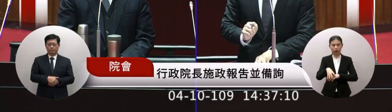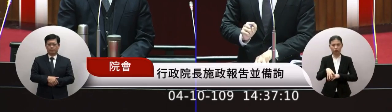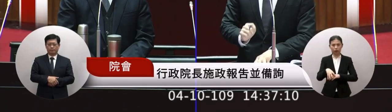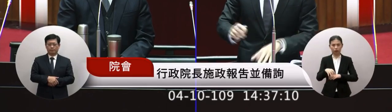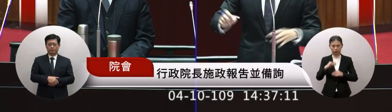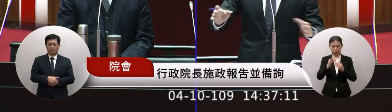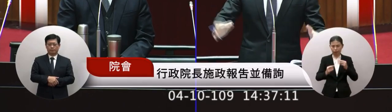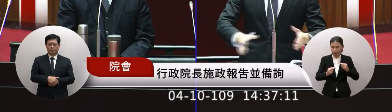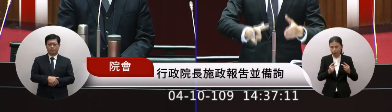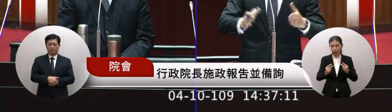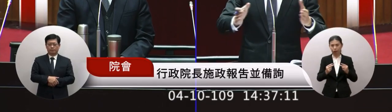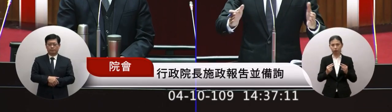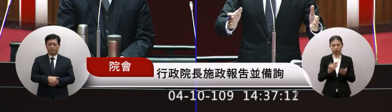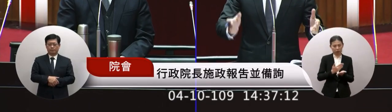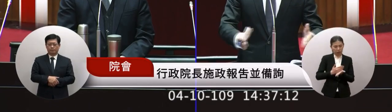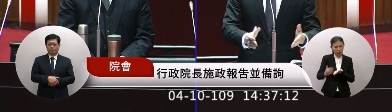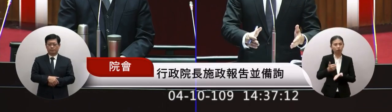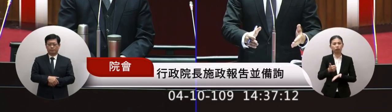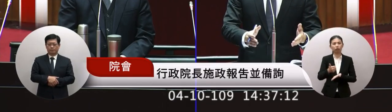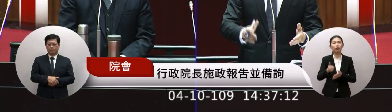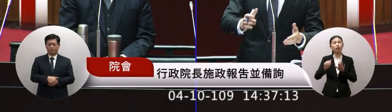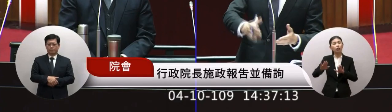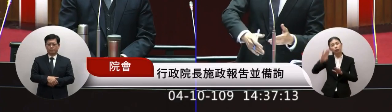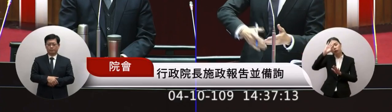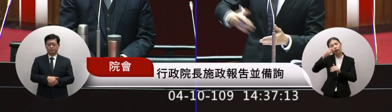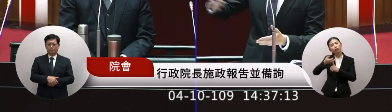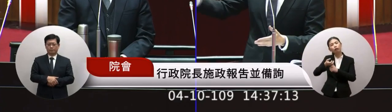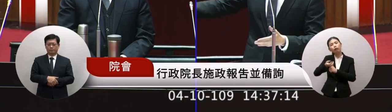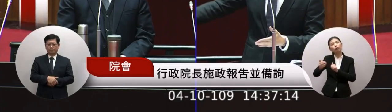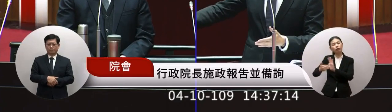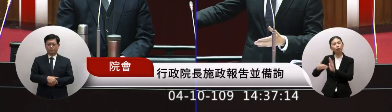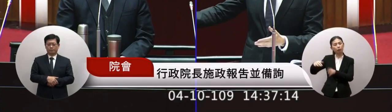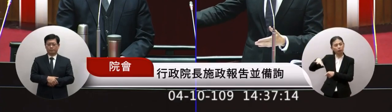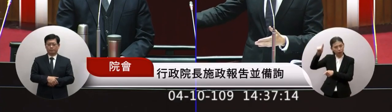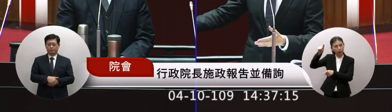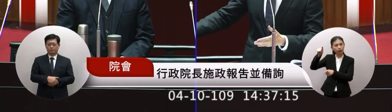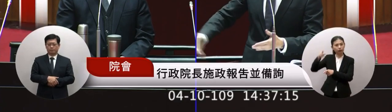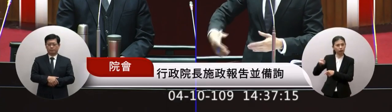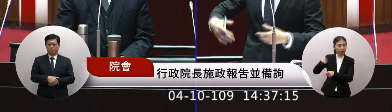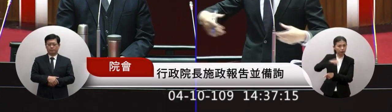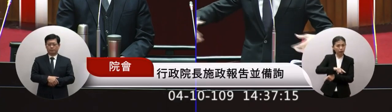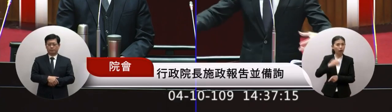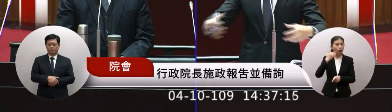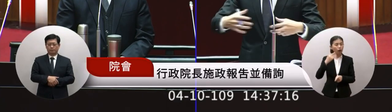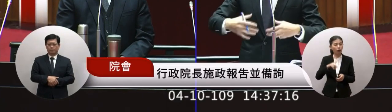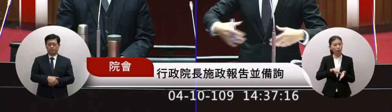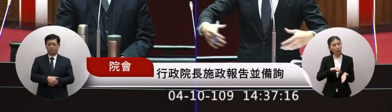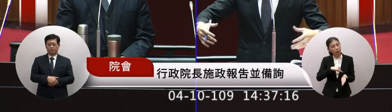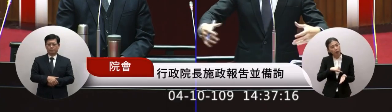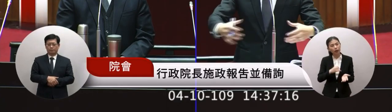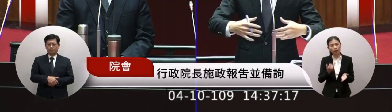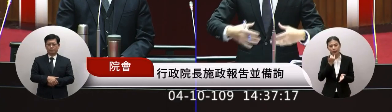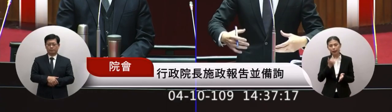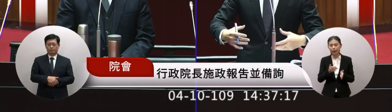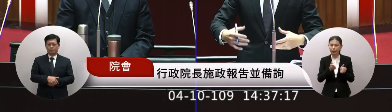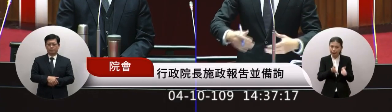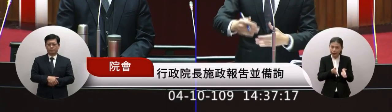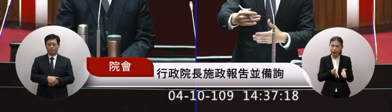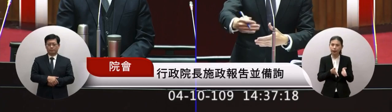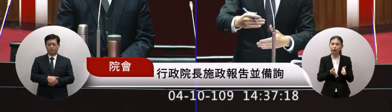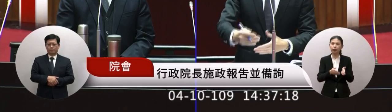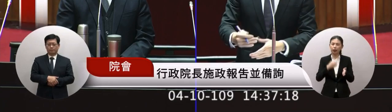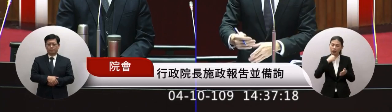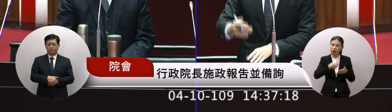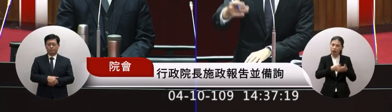大營就是當然現在防疫危險但是接下來的時候有時間的時候應該就可以來這個經理